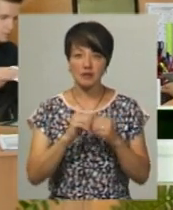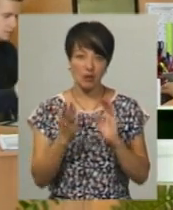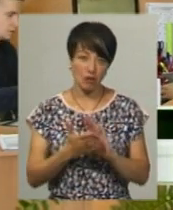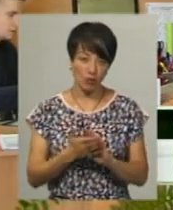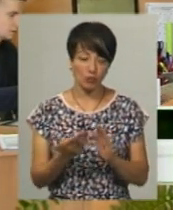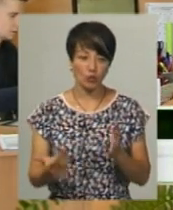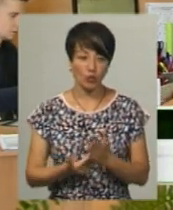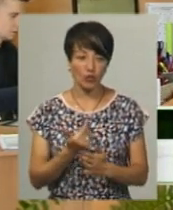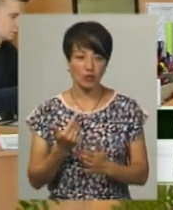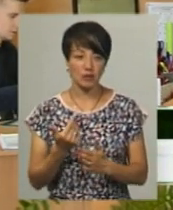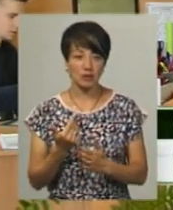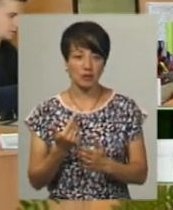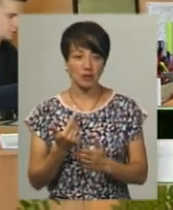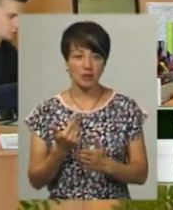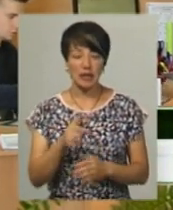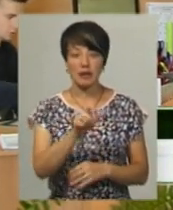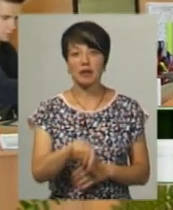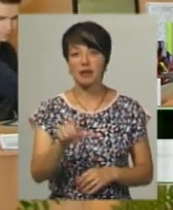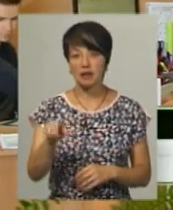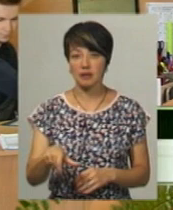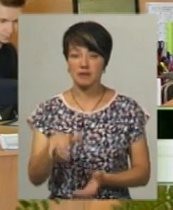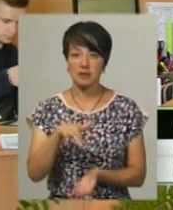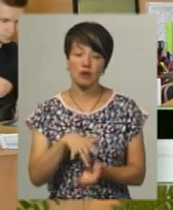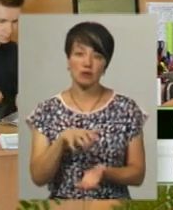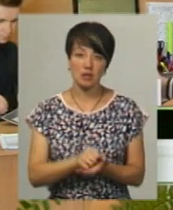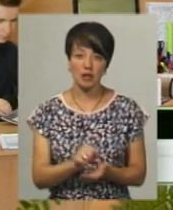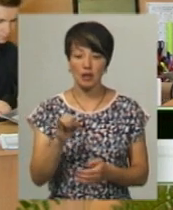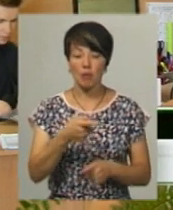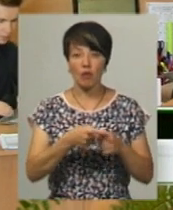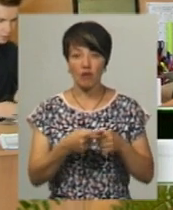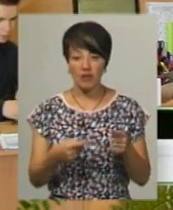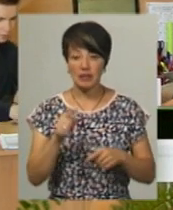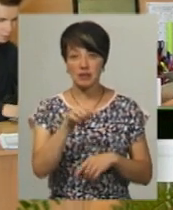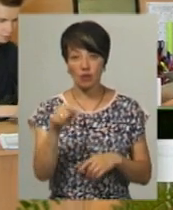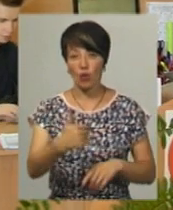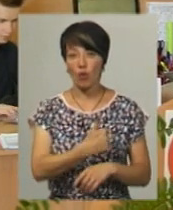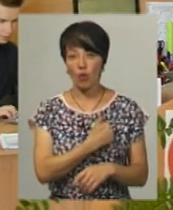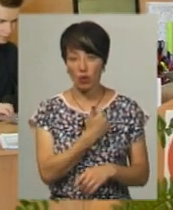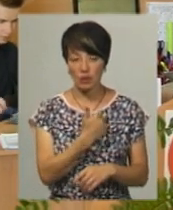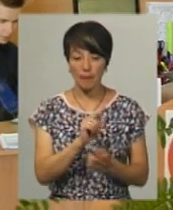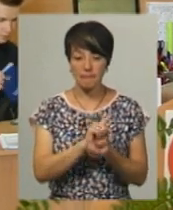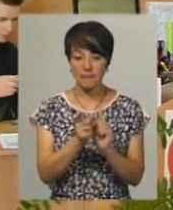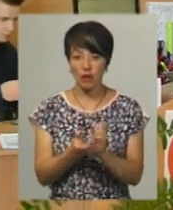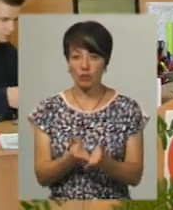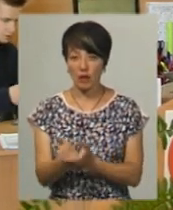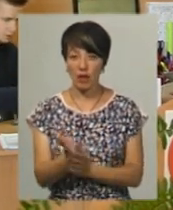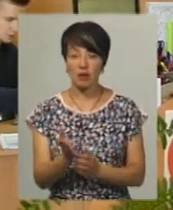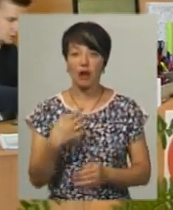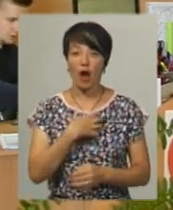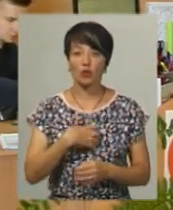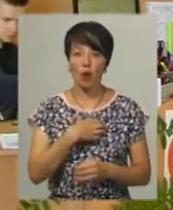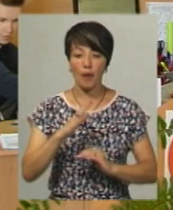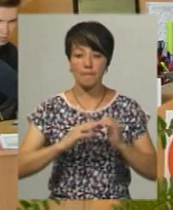нових клієнтів служби зайнятості, так, майже половина з них хоче переорієнтуватися на актуальну професію,